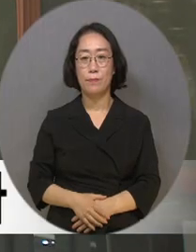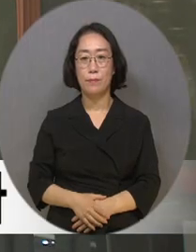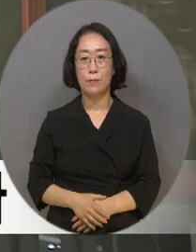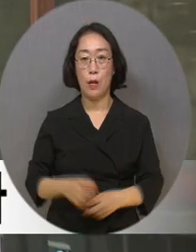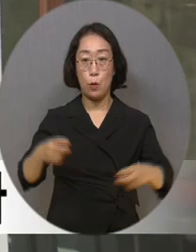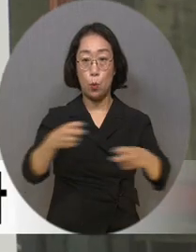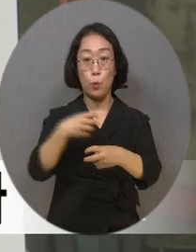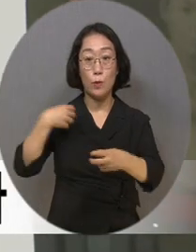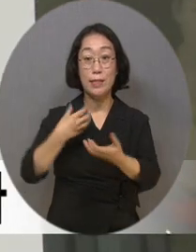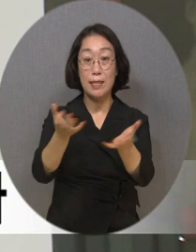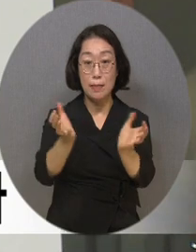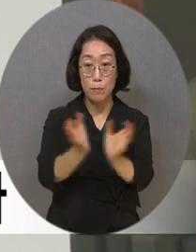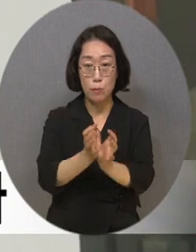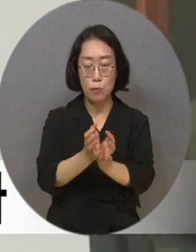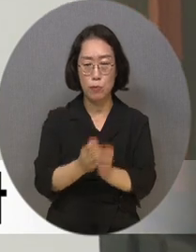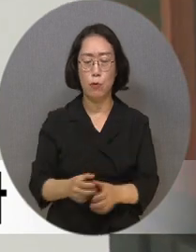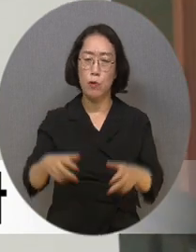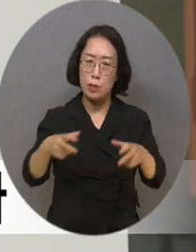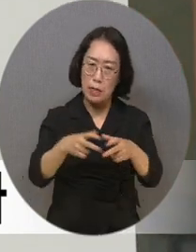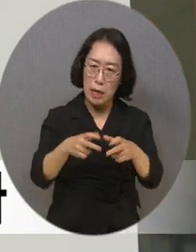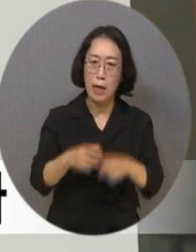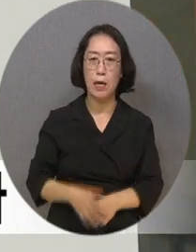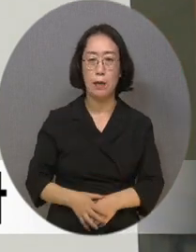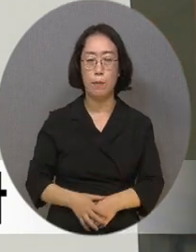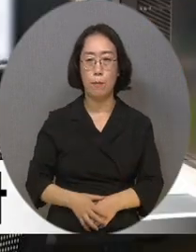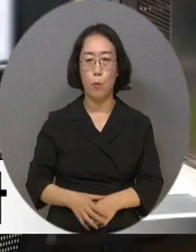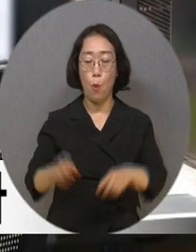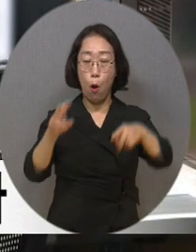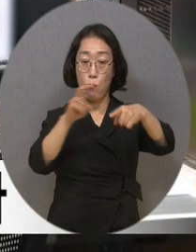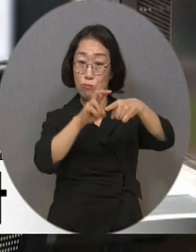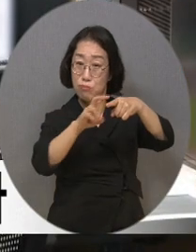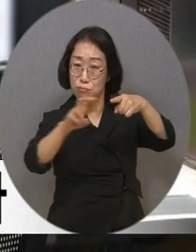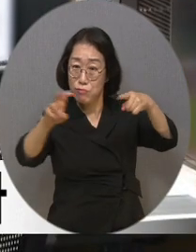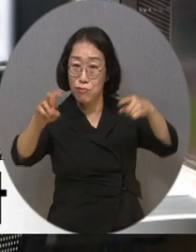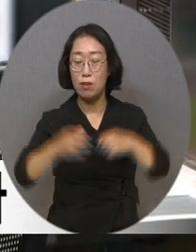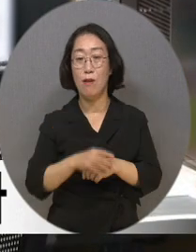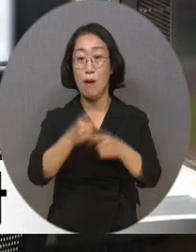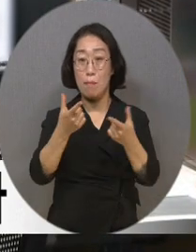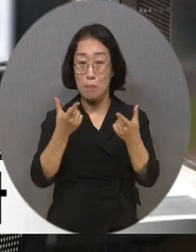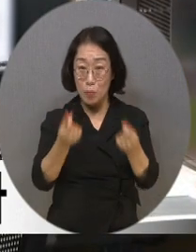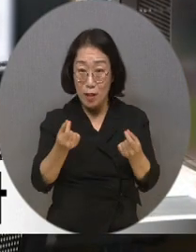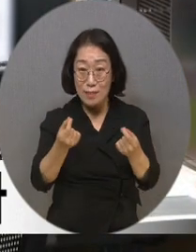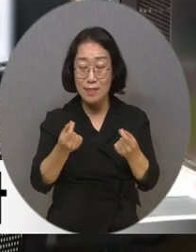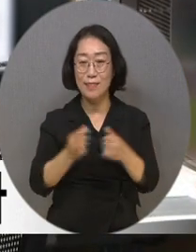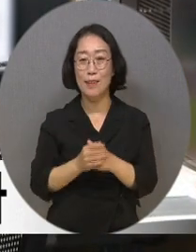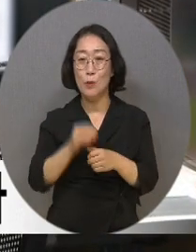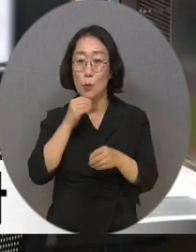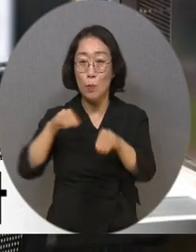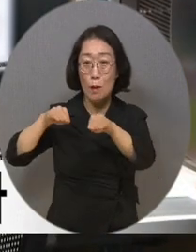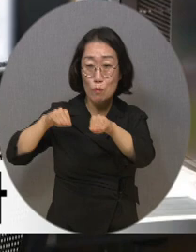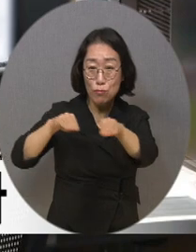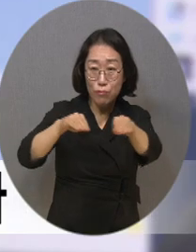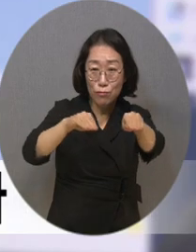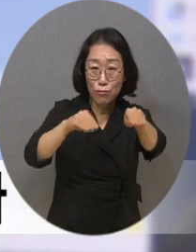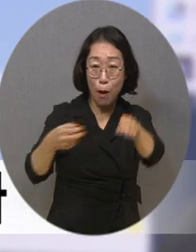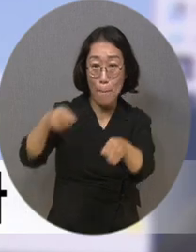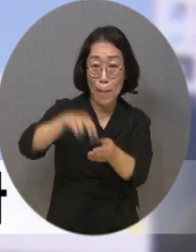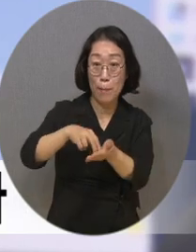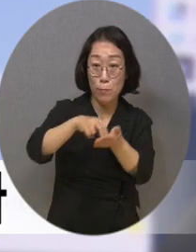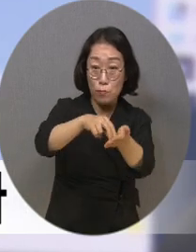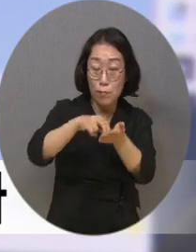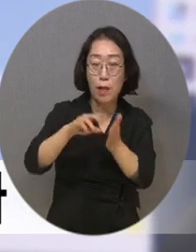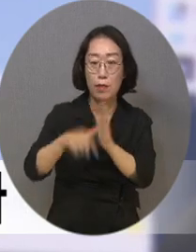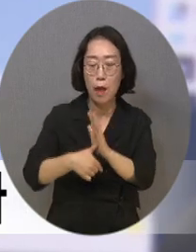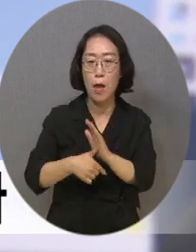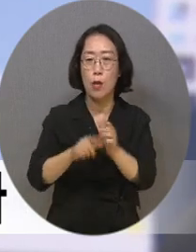국토교통부는 교통약자가 케이블카와 모노레일 등 궤도, 삭도를 편리하게 이용할 수 있도록 이동 편의시설